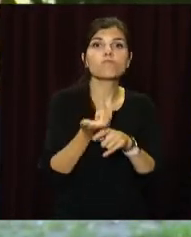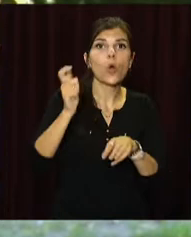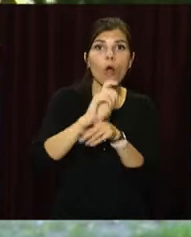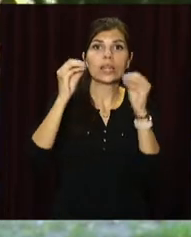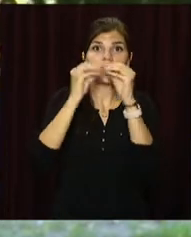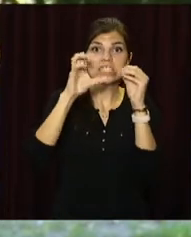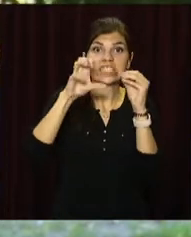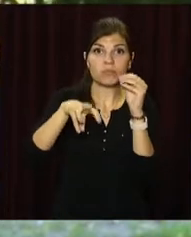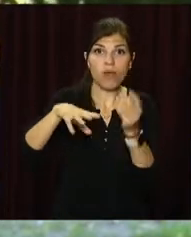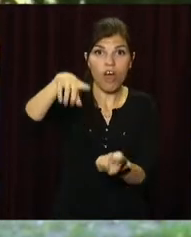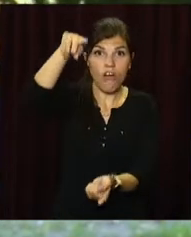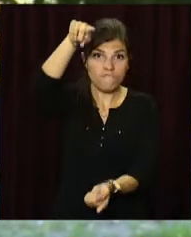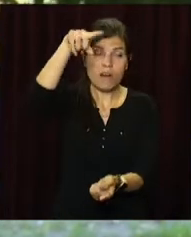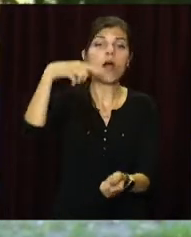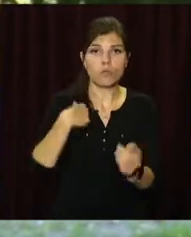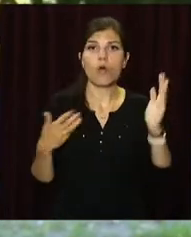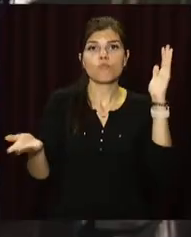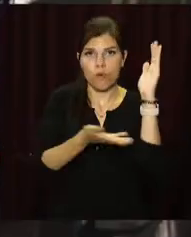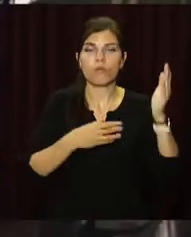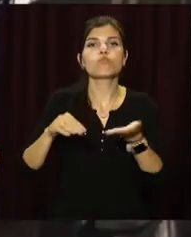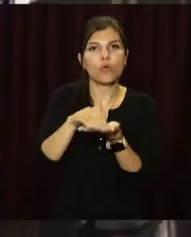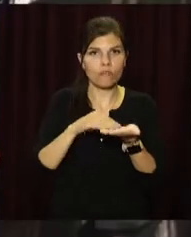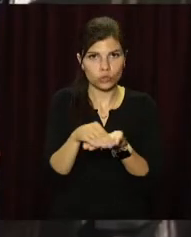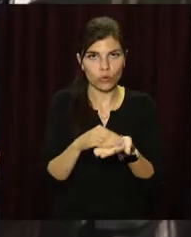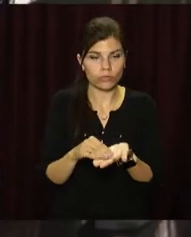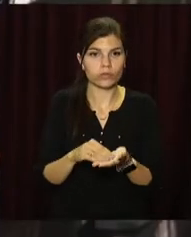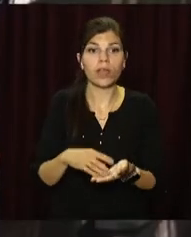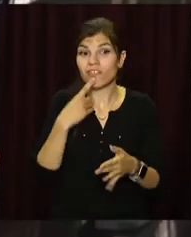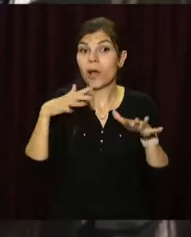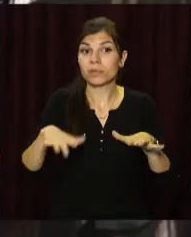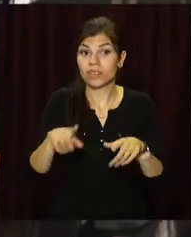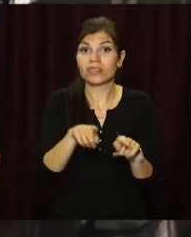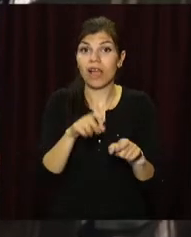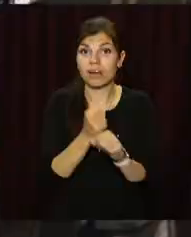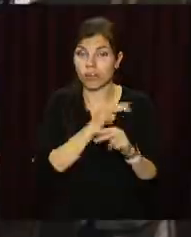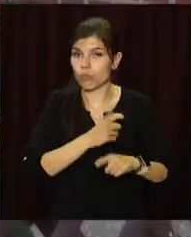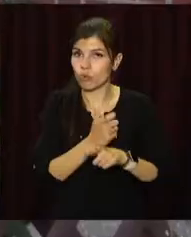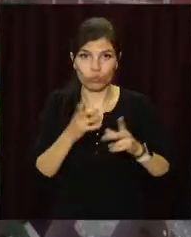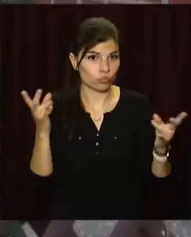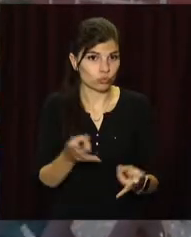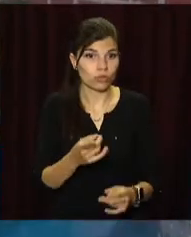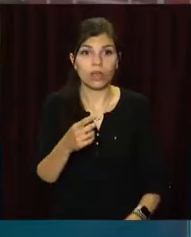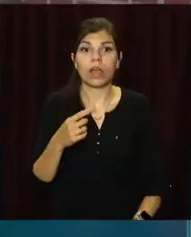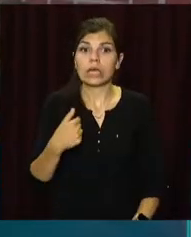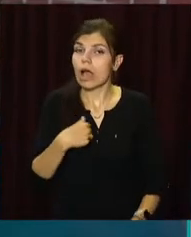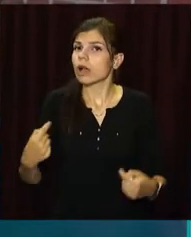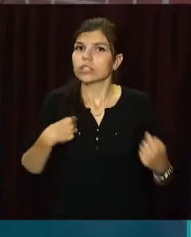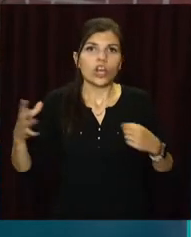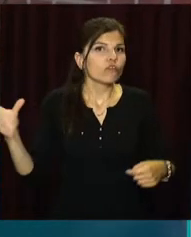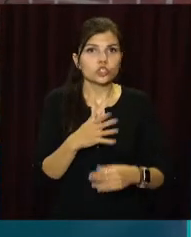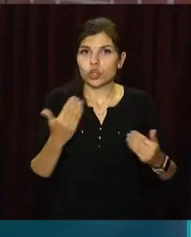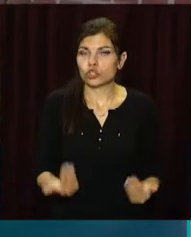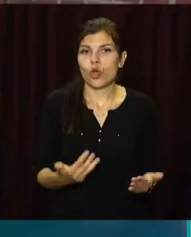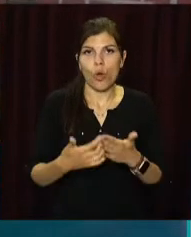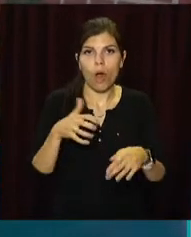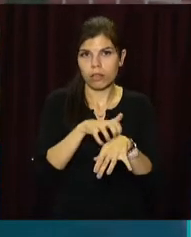сантиметрів, ми її косимо повторно. За словами місцевих, такі роботи вкрай необхідні. Я страдаю всю життя